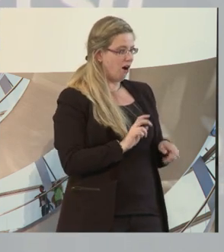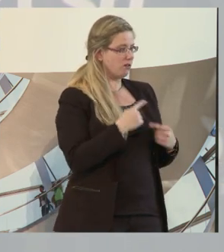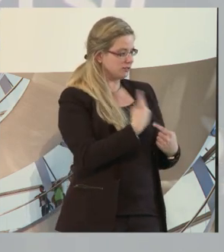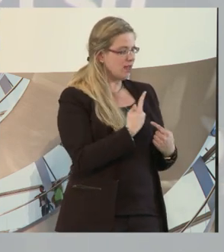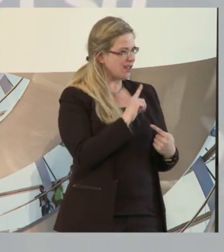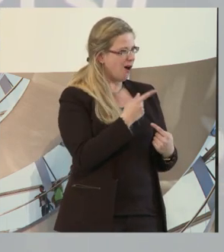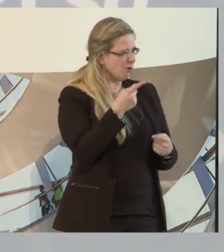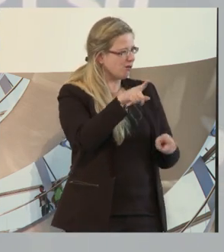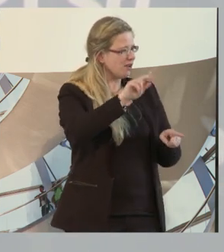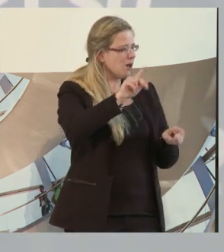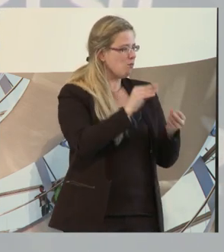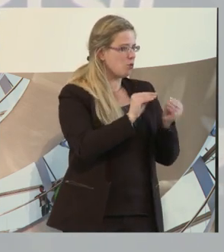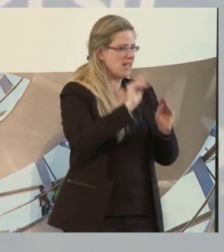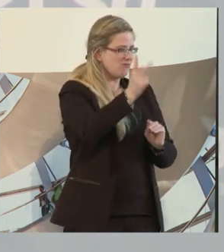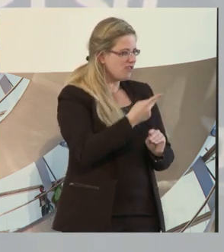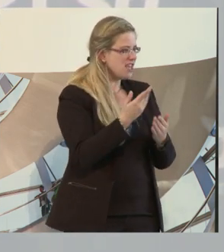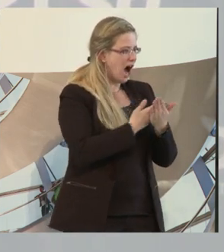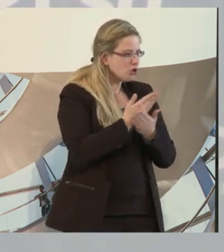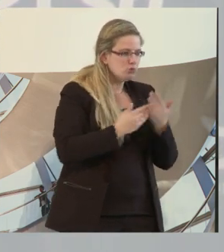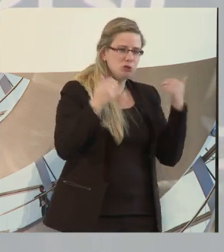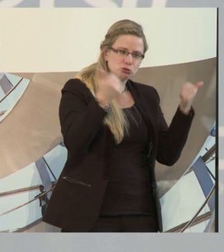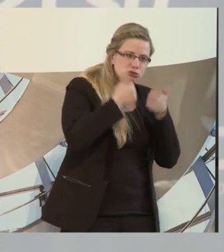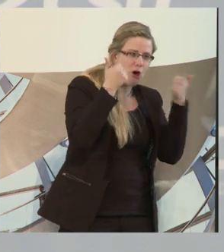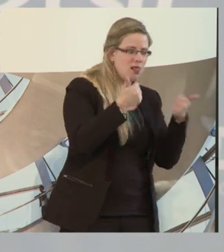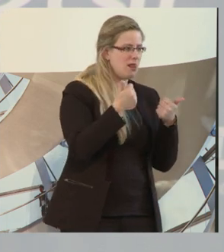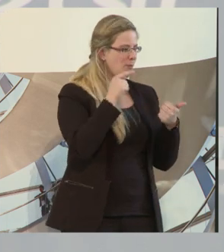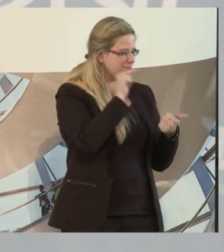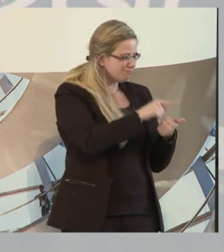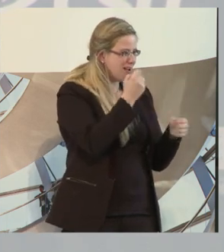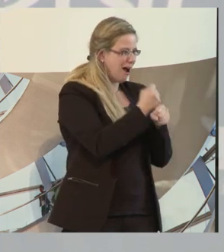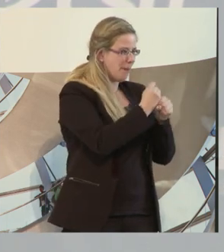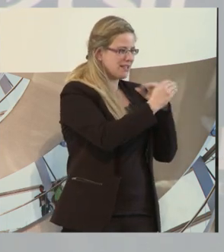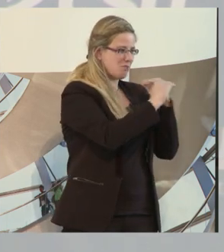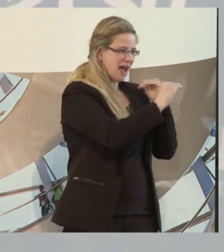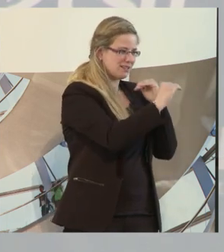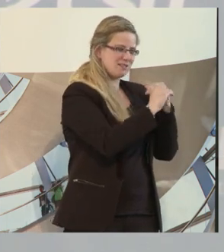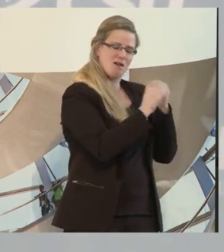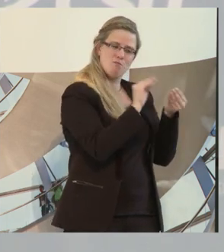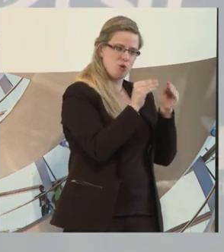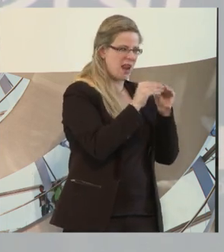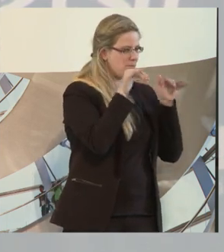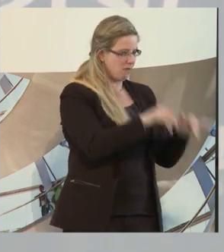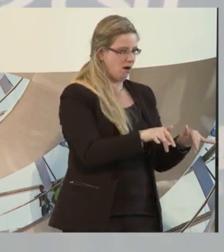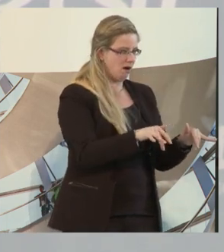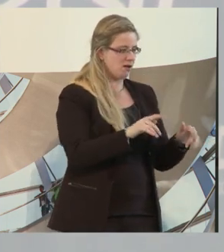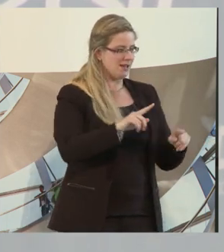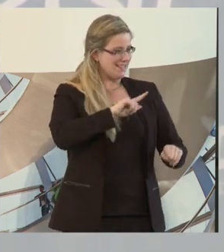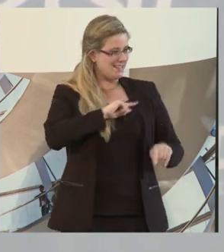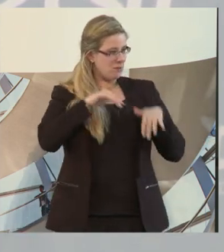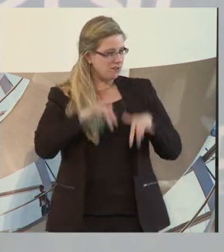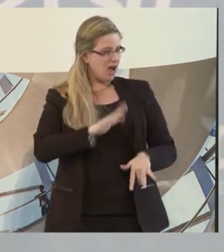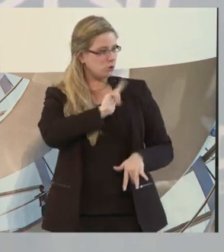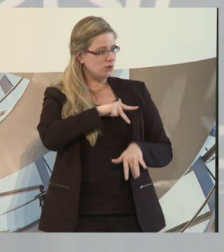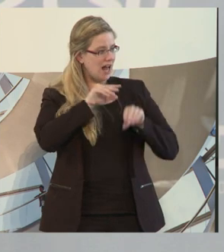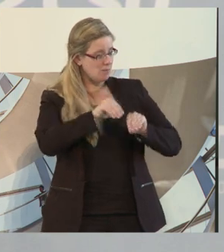Ausbildung gemacht und fand keinen Arbeitsplatz. Es gab unwahrscheinlich viele Probleme. Dadurch, dass wir da sind, dass unsere Sozialpädagogin mit da